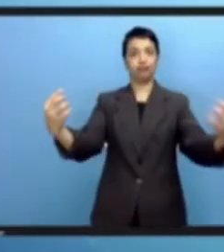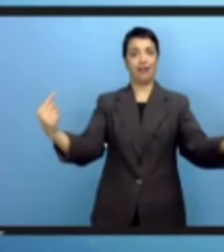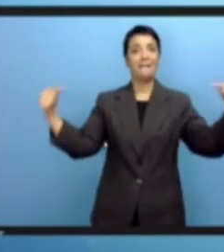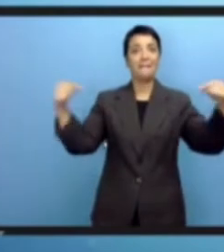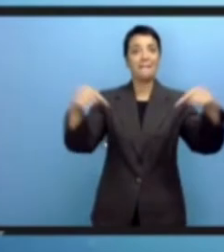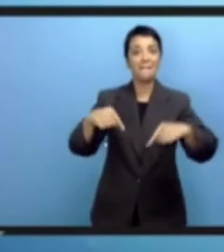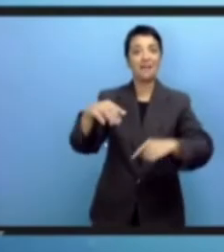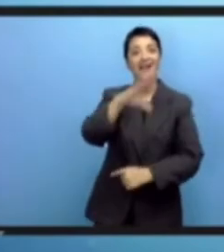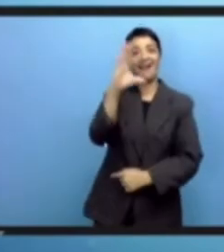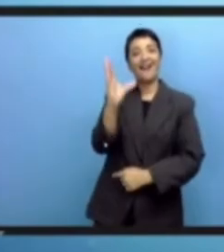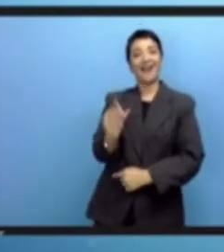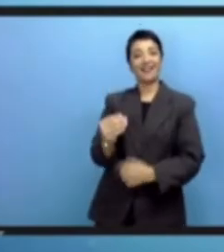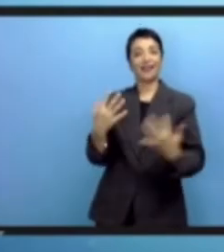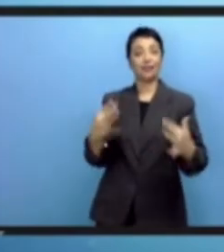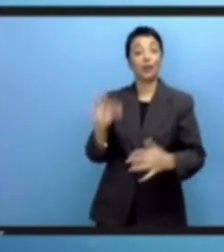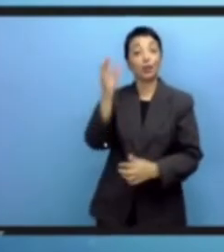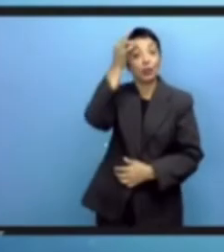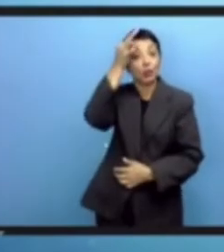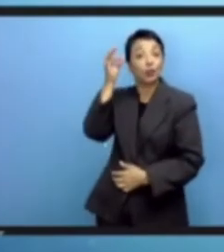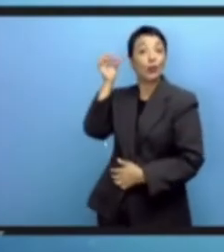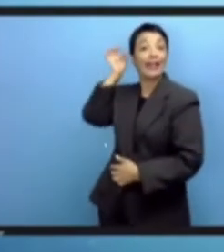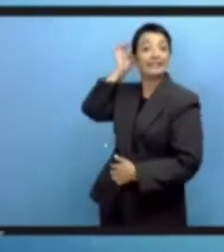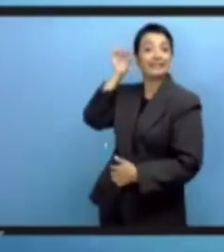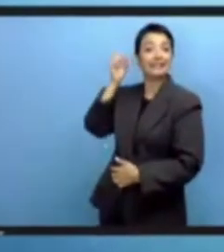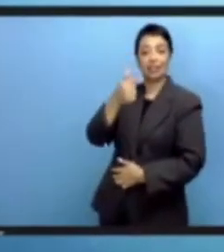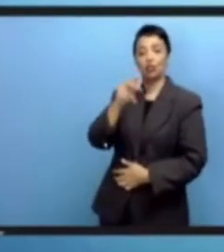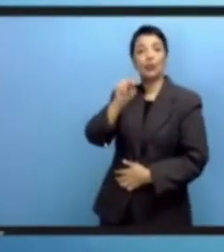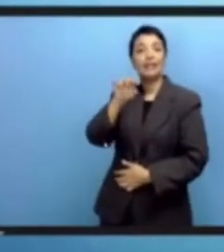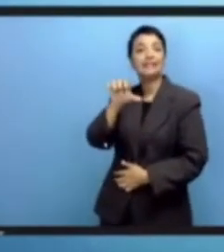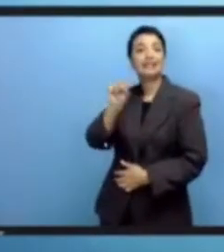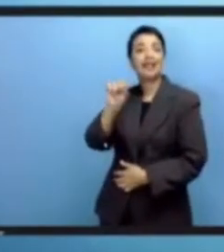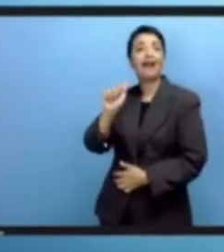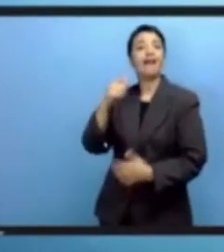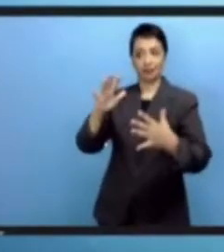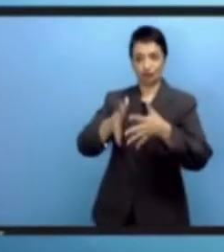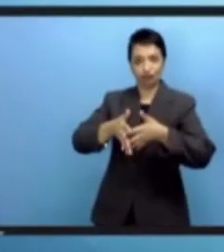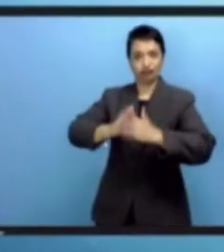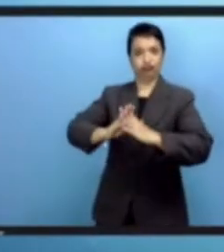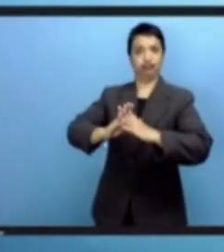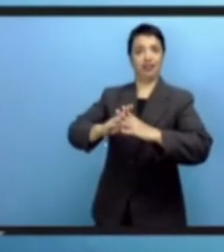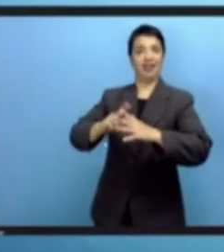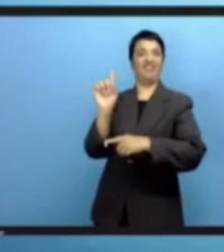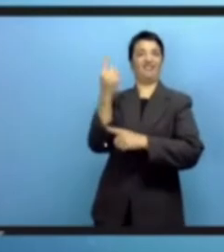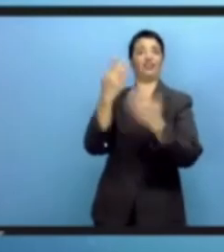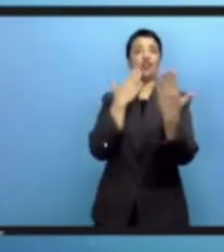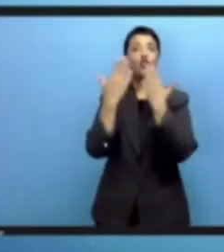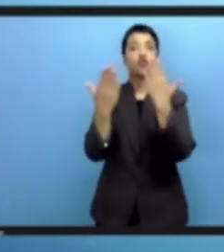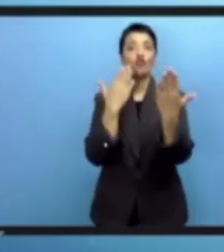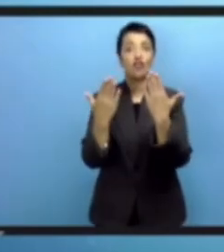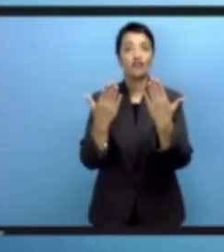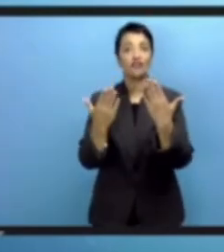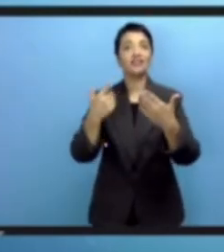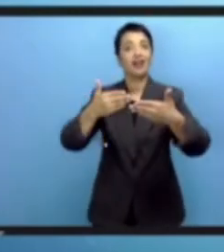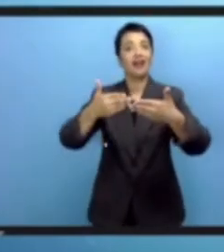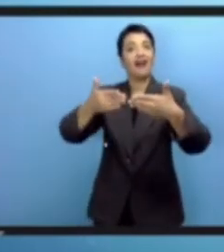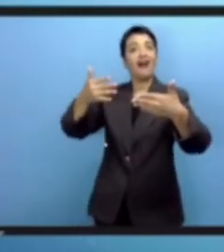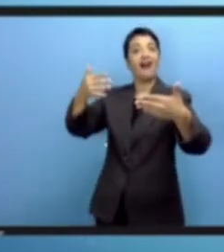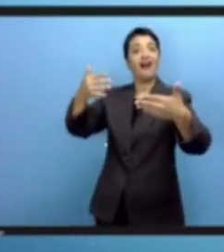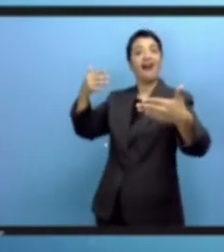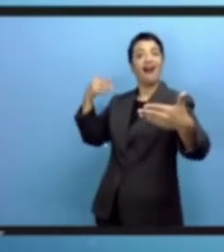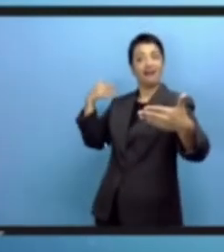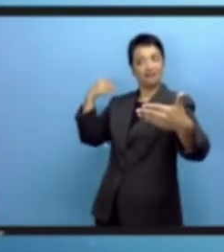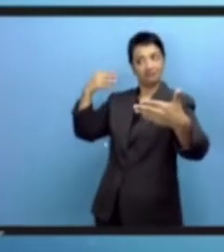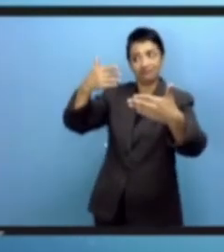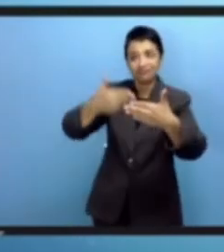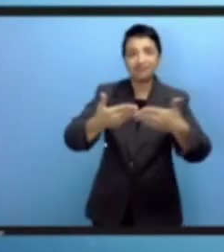المنتدى يعود إلى دياره في إفريقيا فقد انطلقت هذه المسيرة في